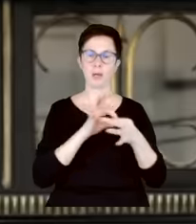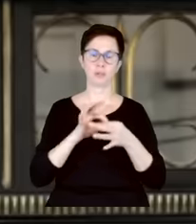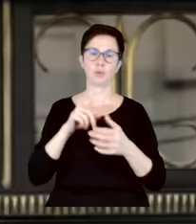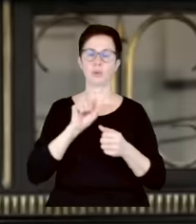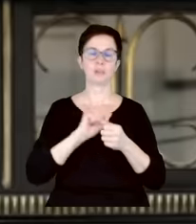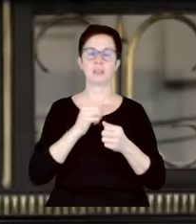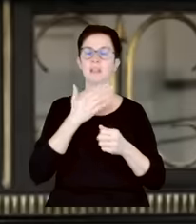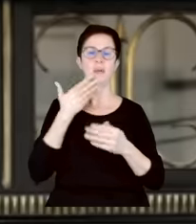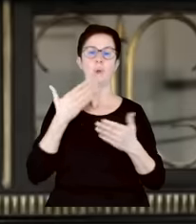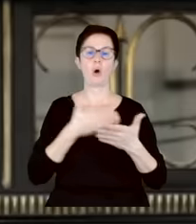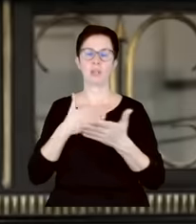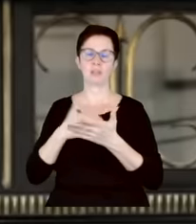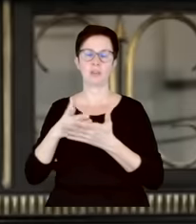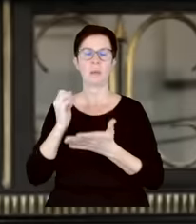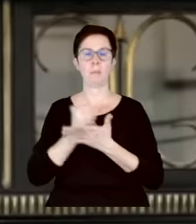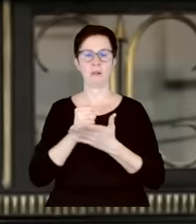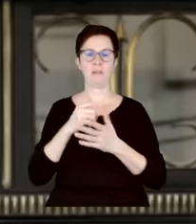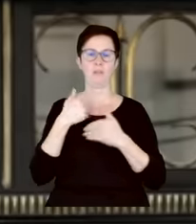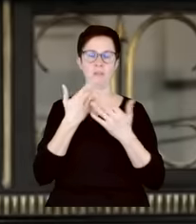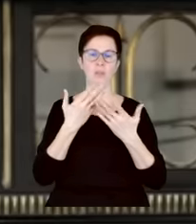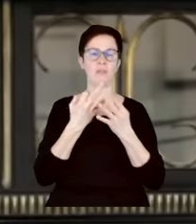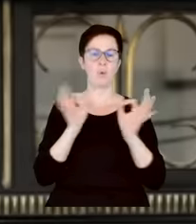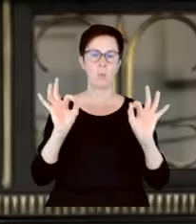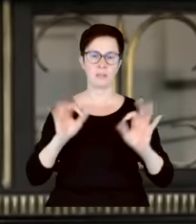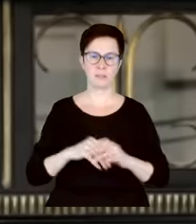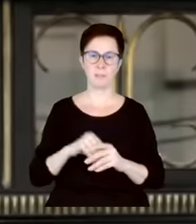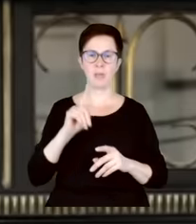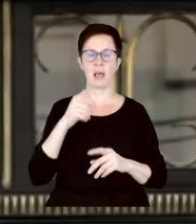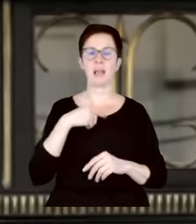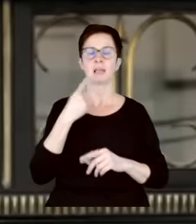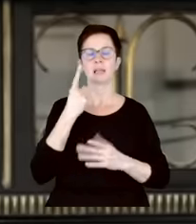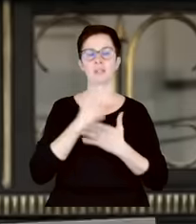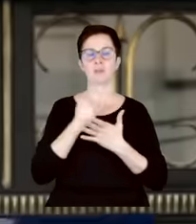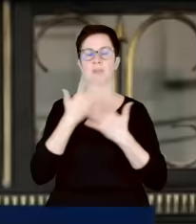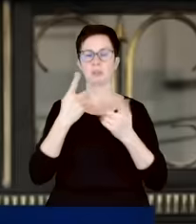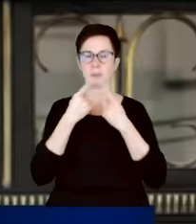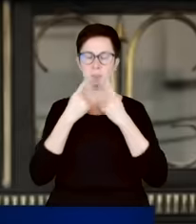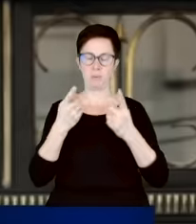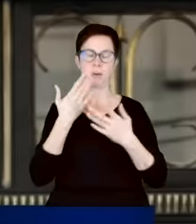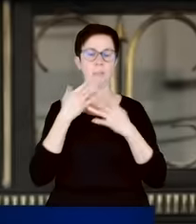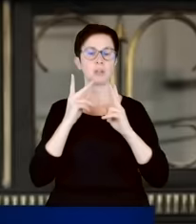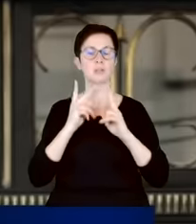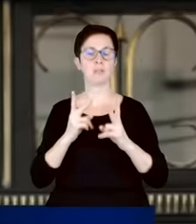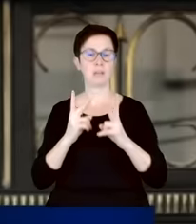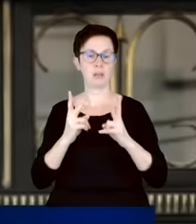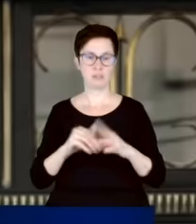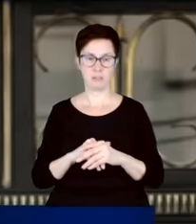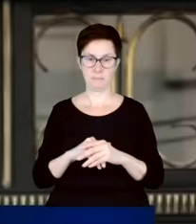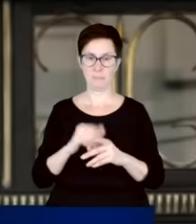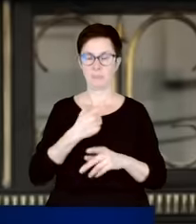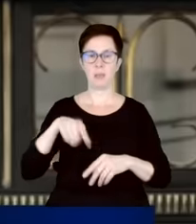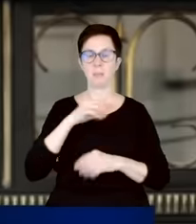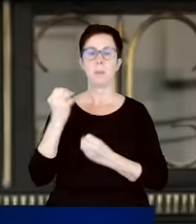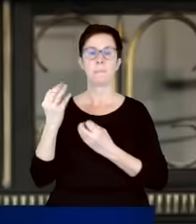łaski. Ale ja bym chciała zwrócić uwagę na jedną rzecz Państwa, taką bardzo istotną. My prawnicy w praktyce,